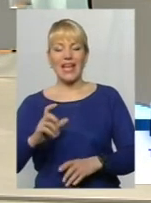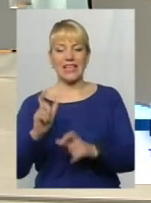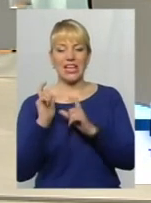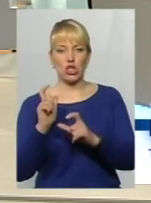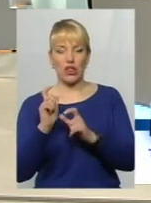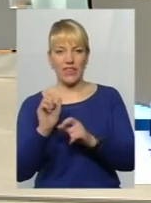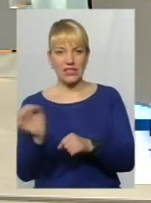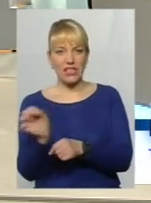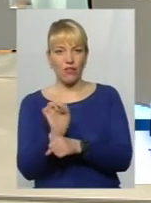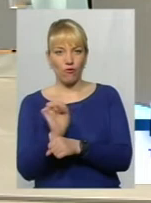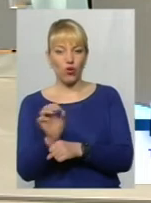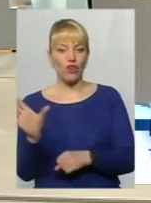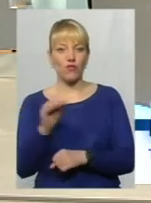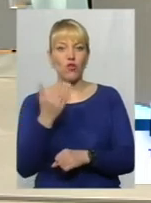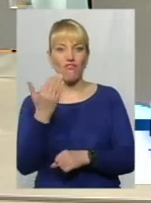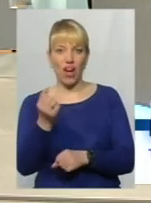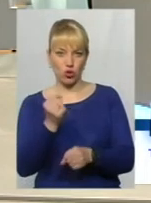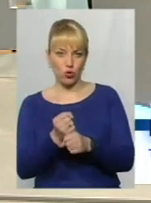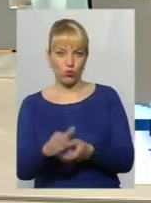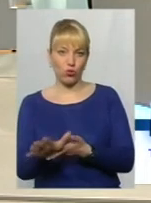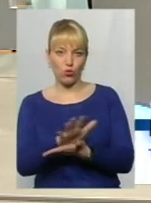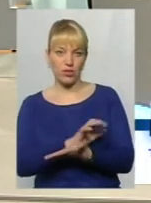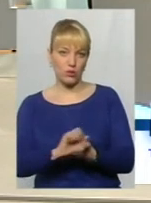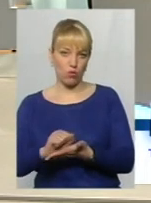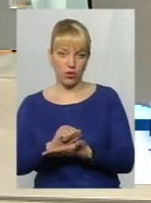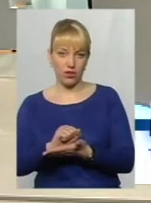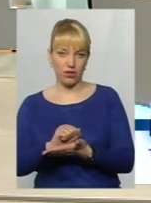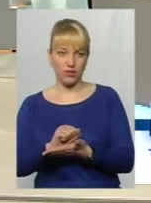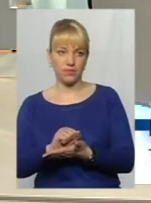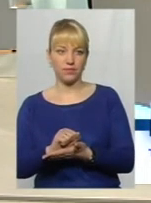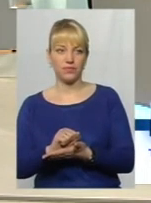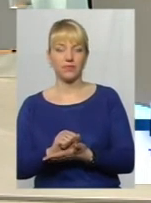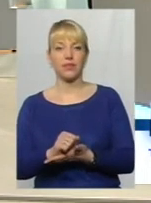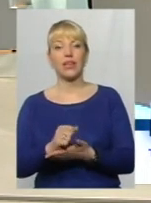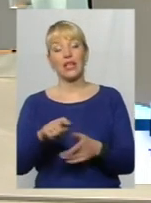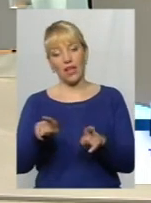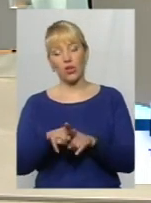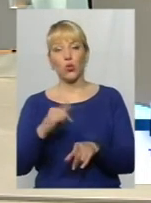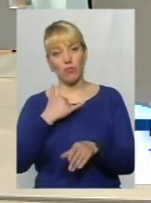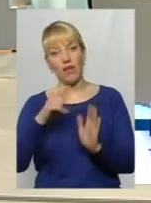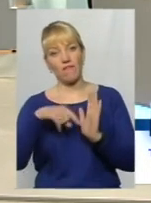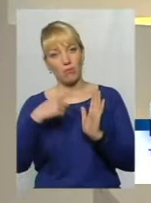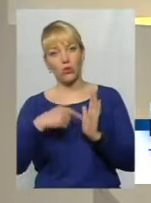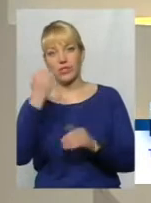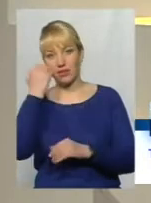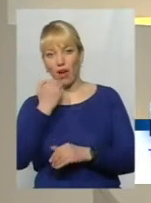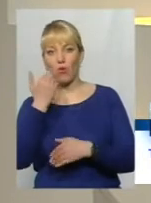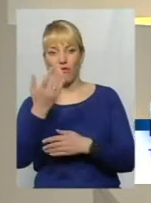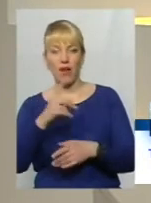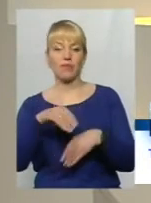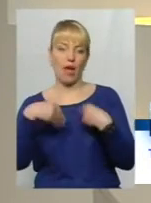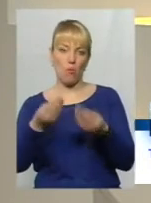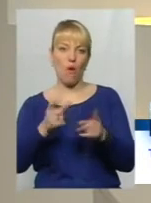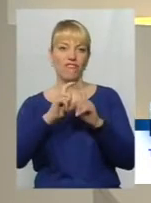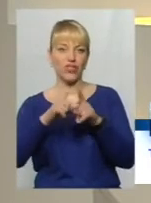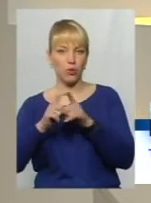всю роботу вашу іспортить? Дякую вам велике. такий у мене питання. Дякую велике. Зараз ми дамо відповідь. А